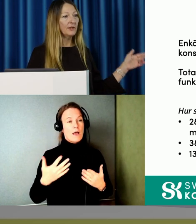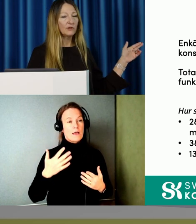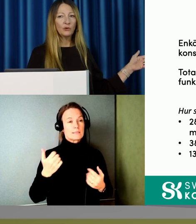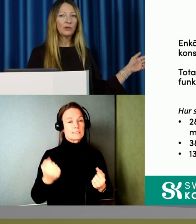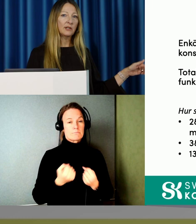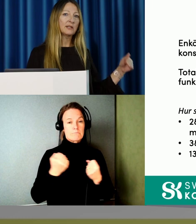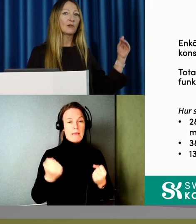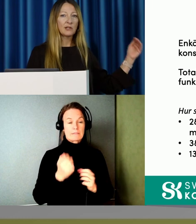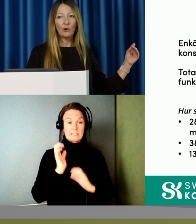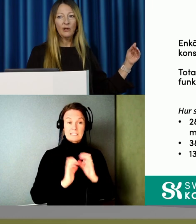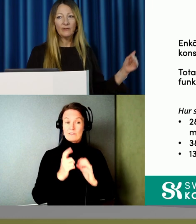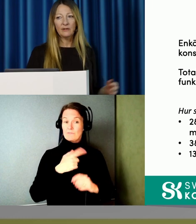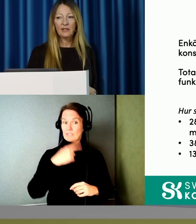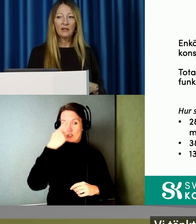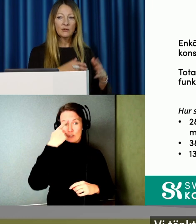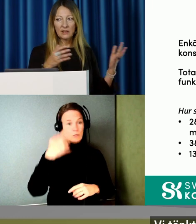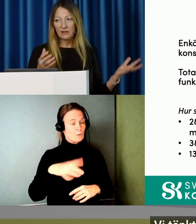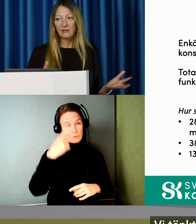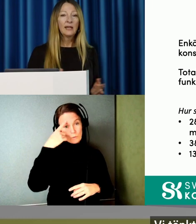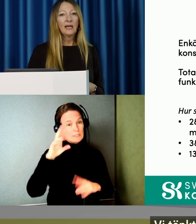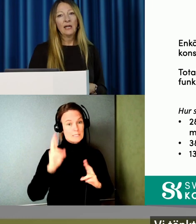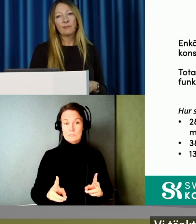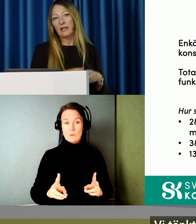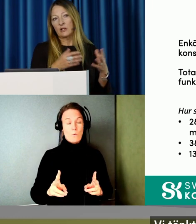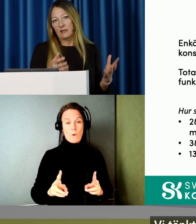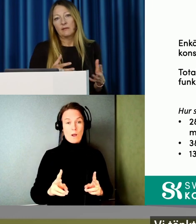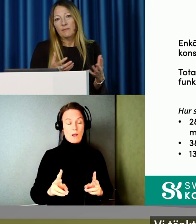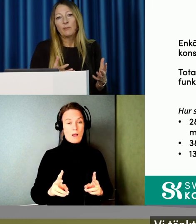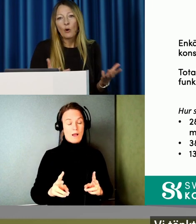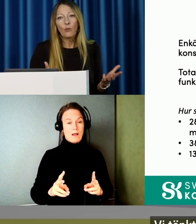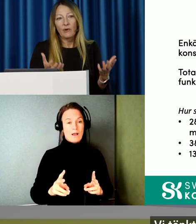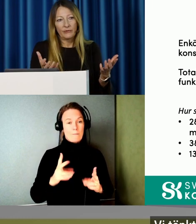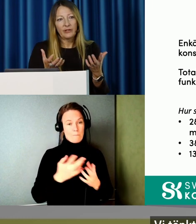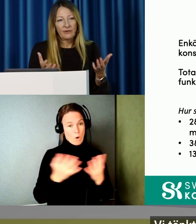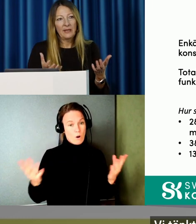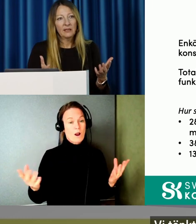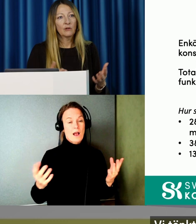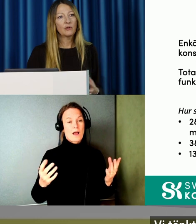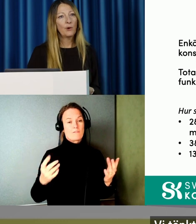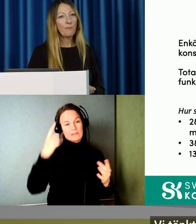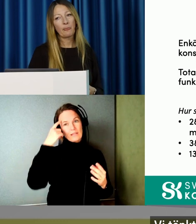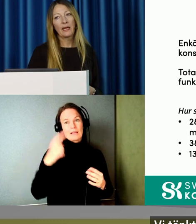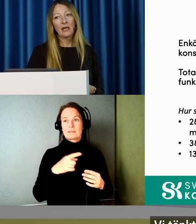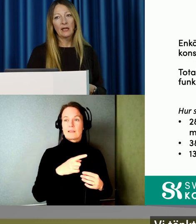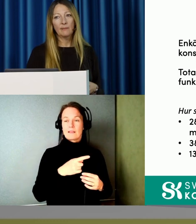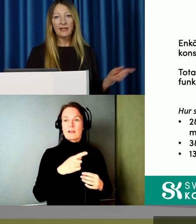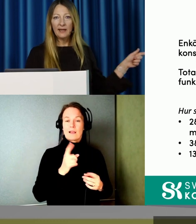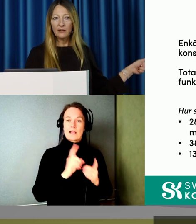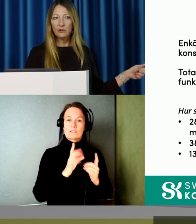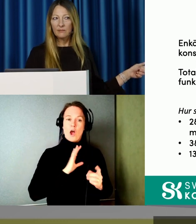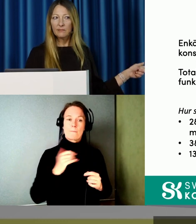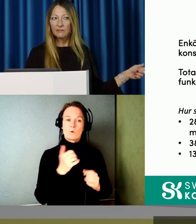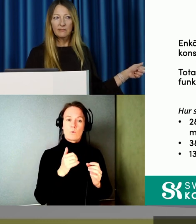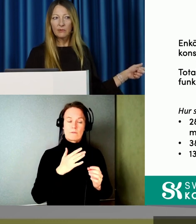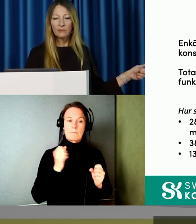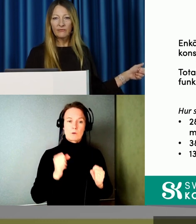oss. För det hade vi inte trott att det skulle slå över. Tänka just att man kanske hade behov av att få träffa människa och så. Men det